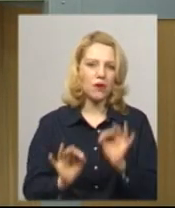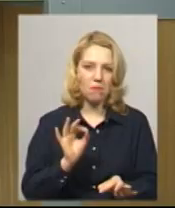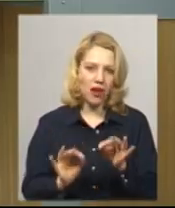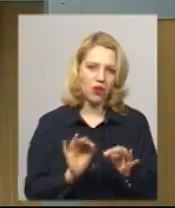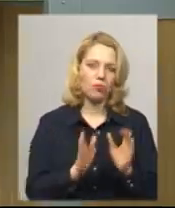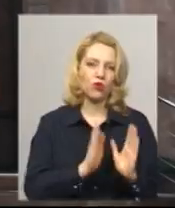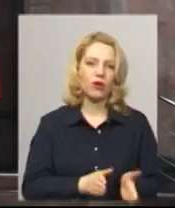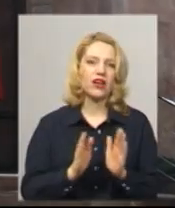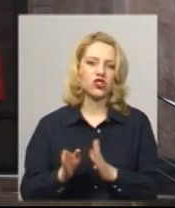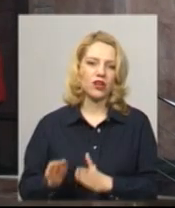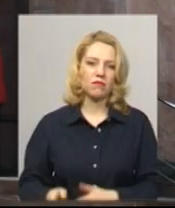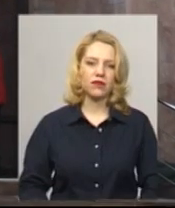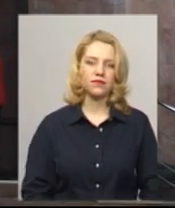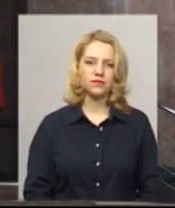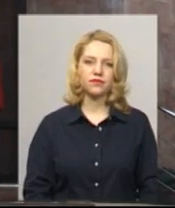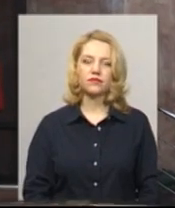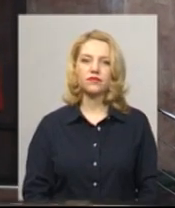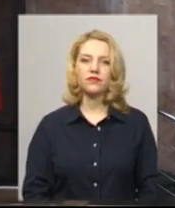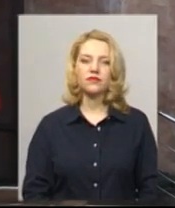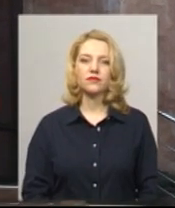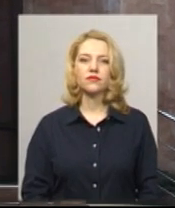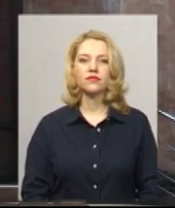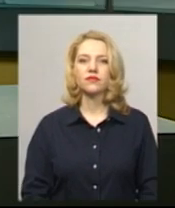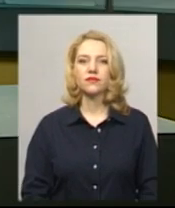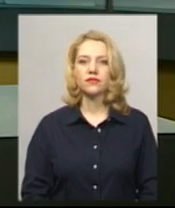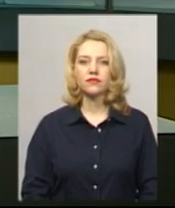Ворожцова, Дем'ян Цегольник. Новини на Суспільному. Хмельницький.